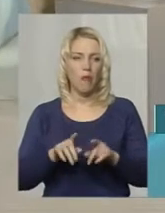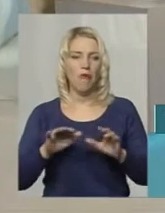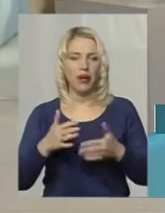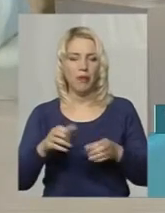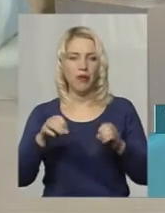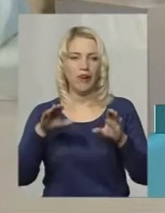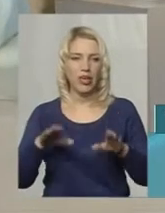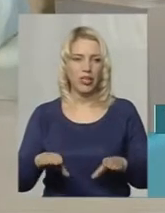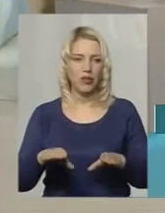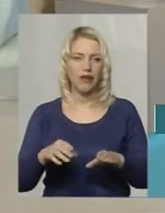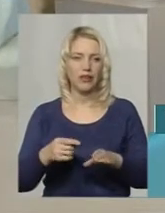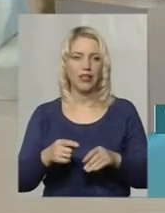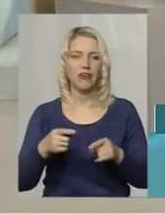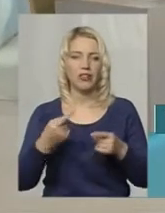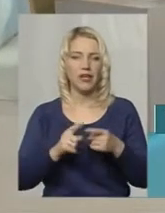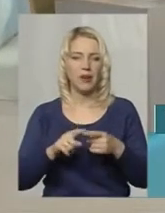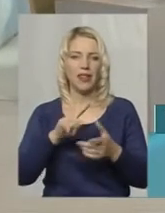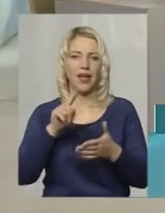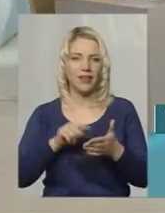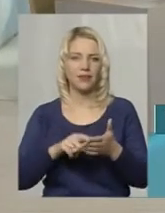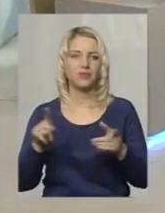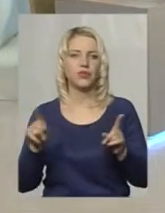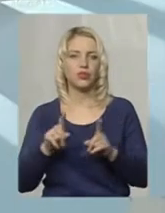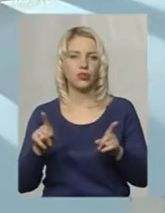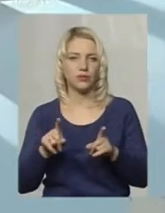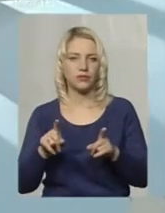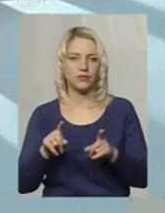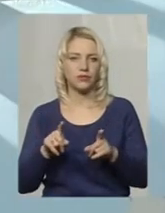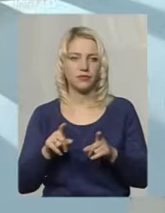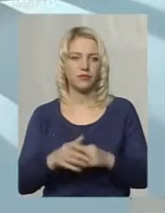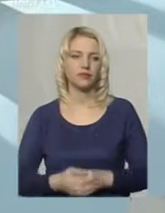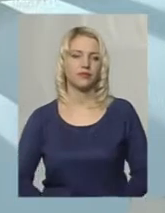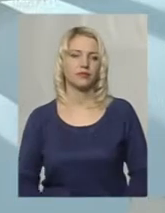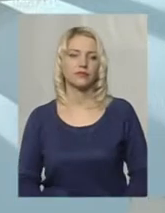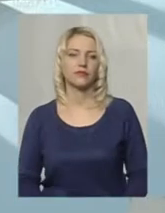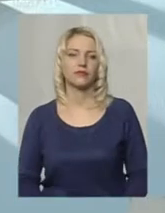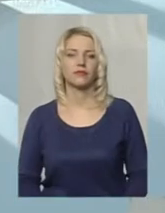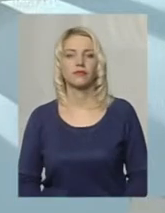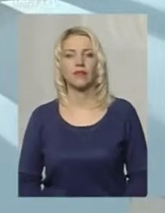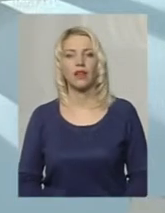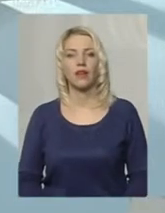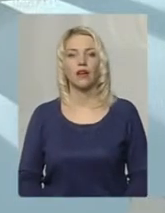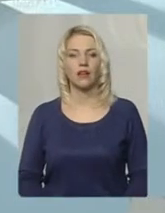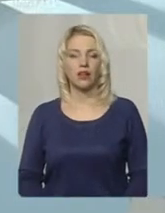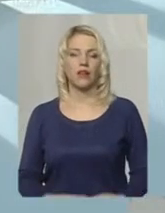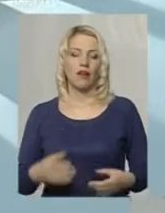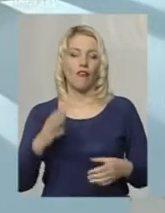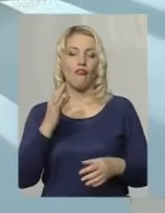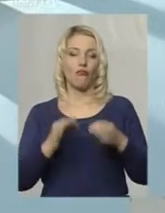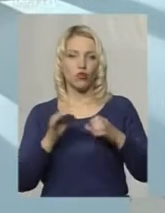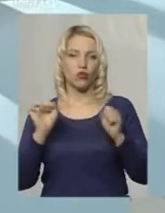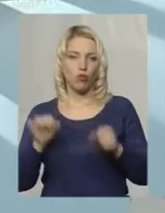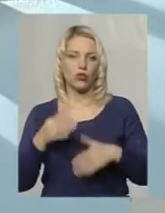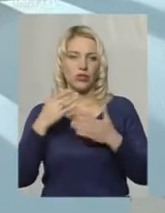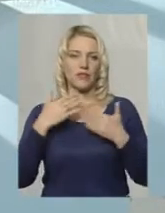Вирішувати ось ці питання, які, звичайно, в суд теж можна звертатися, але